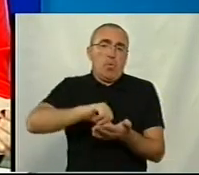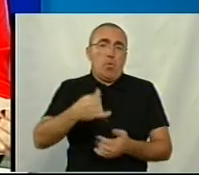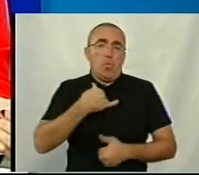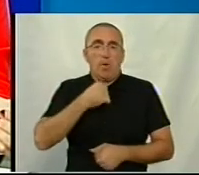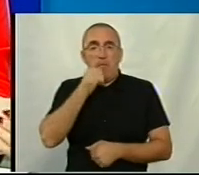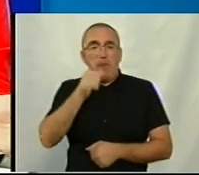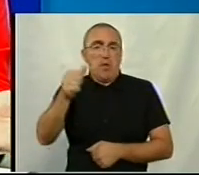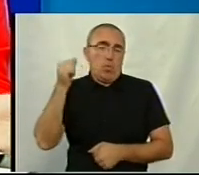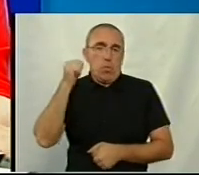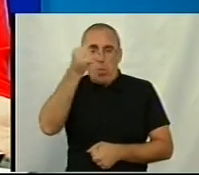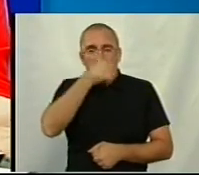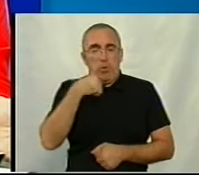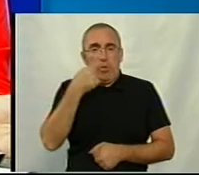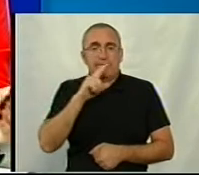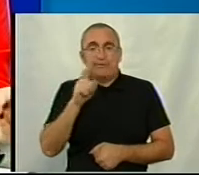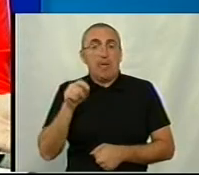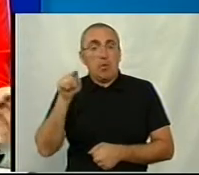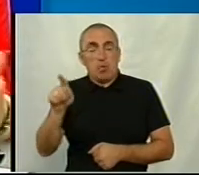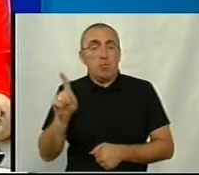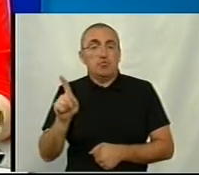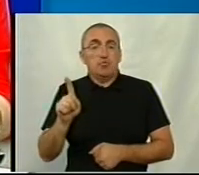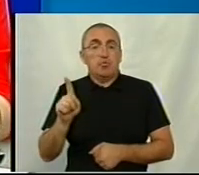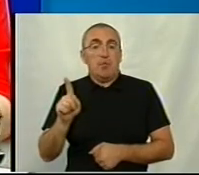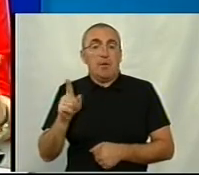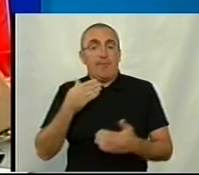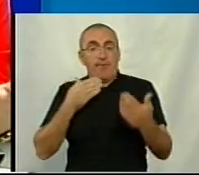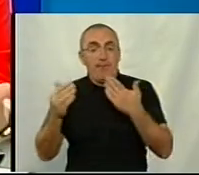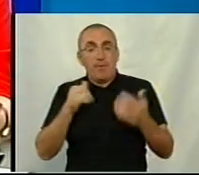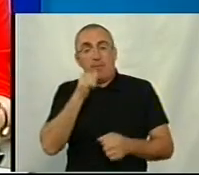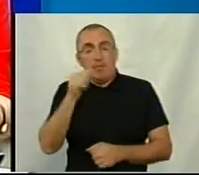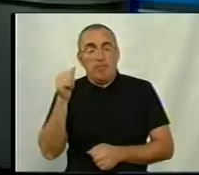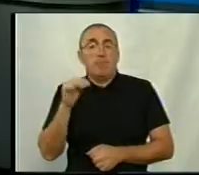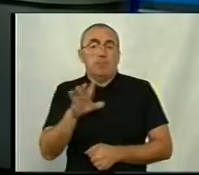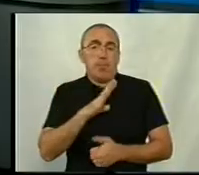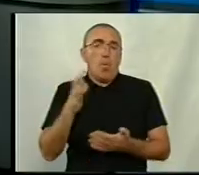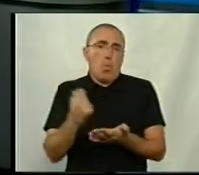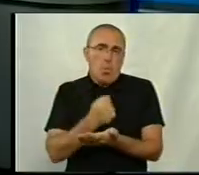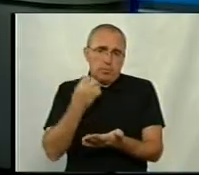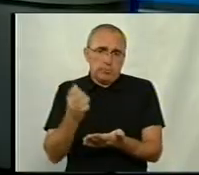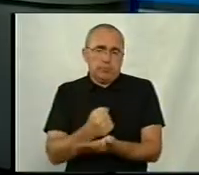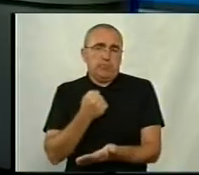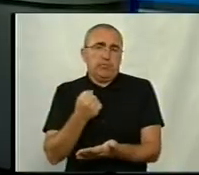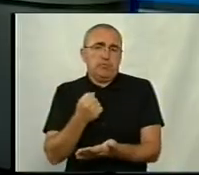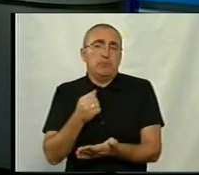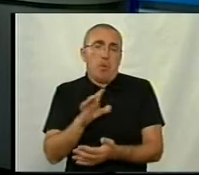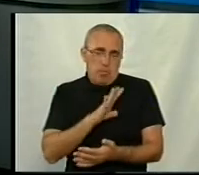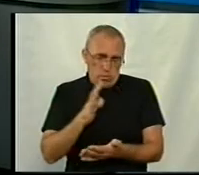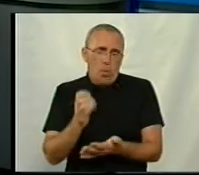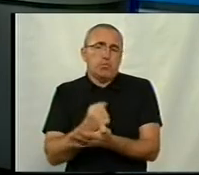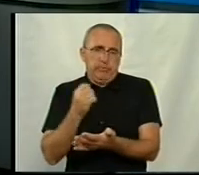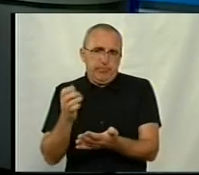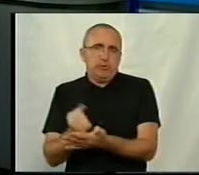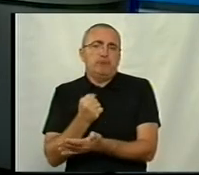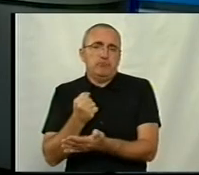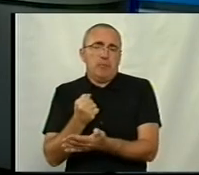минулоріч за рахунок того, що виставка для них минулорічня була. Тобто, по успішності у участі. була успішною.